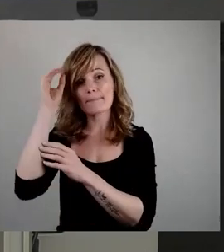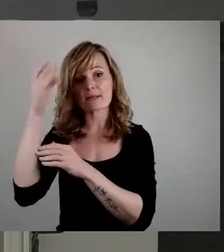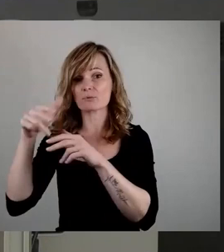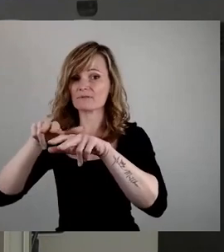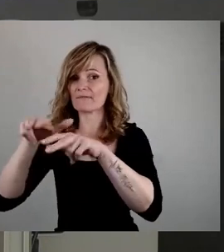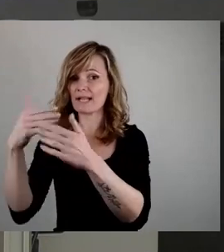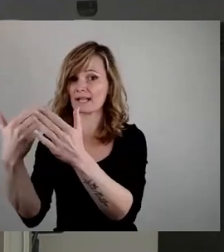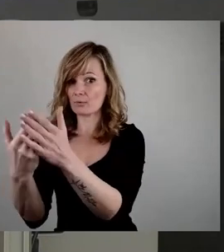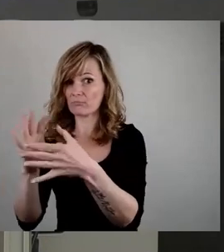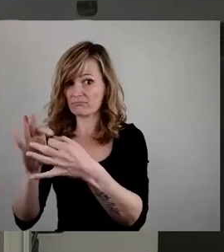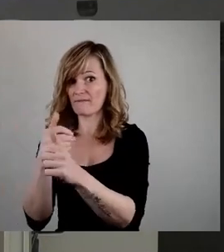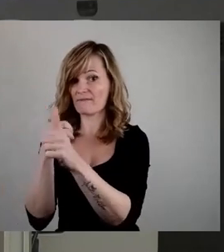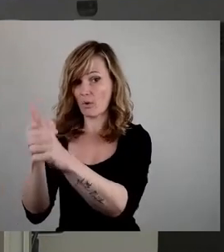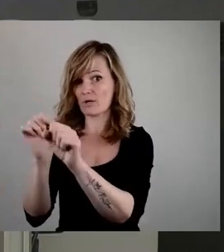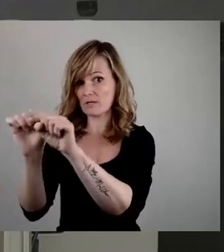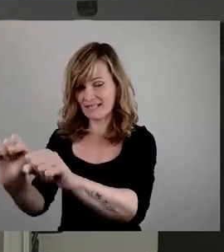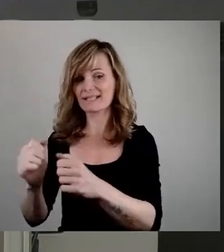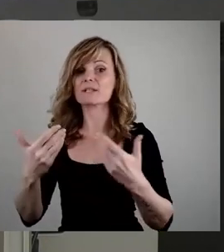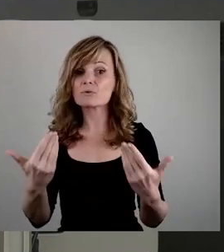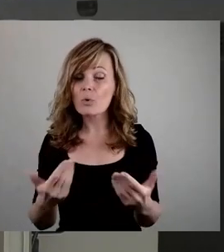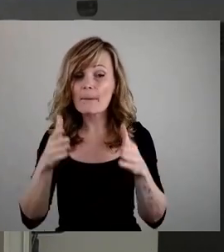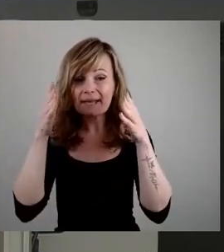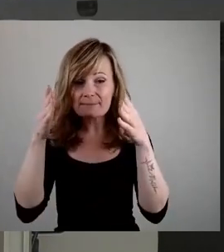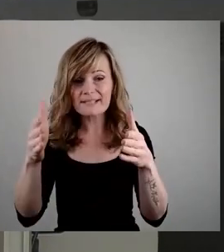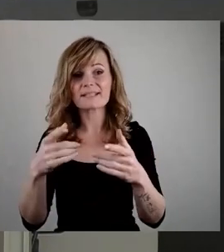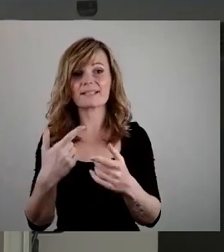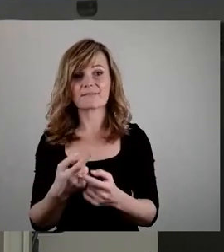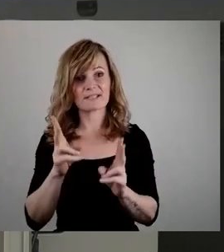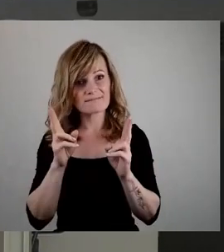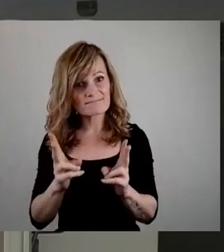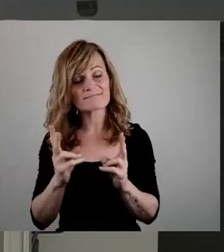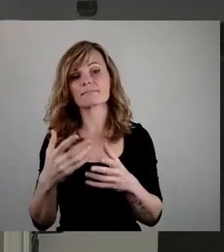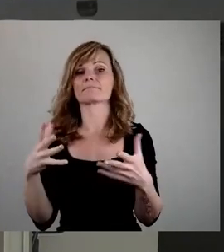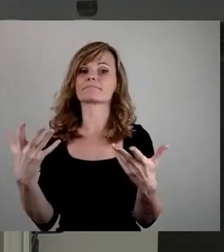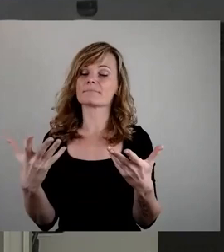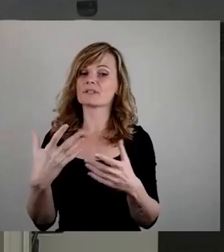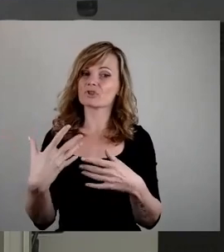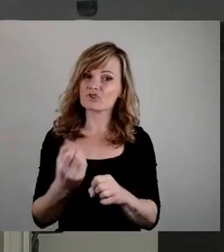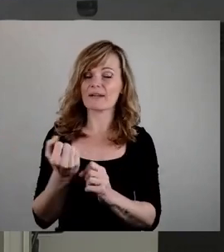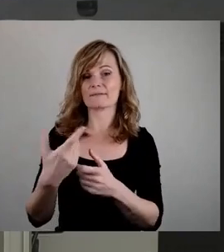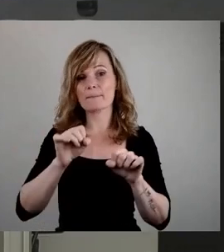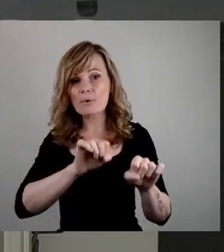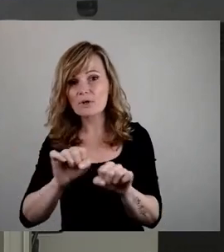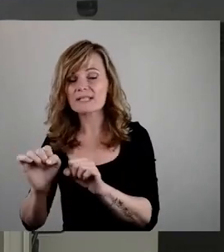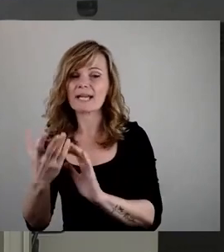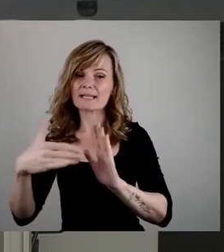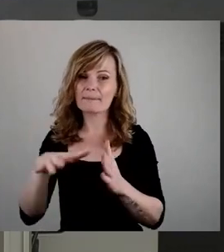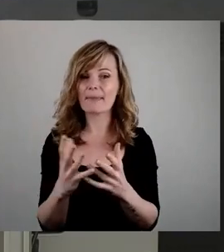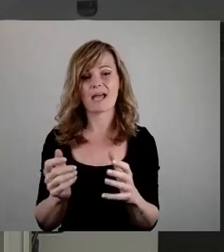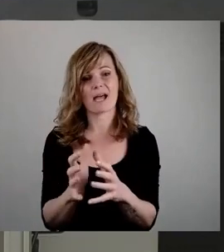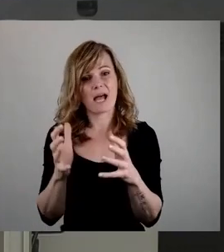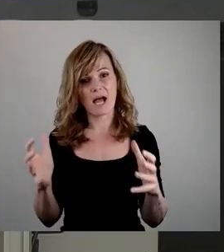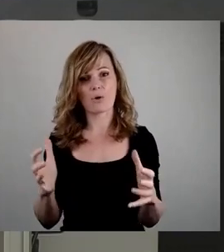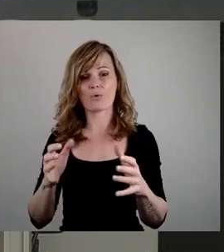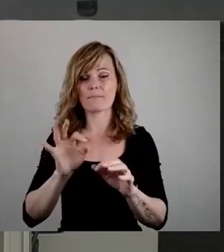wurde, gehalten werden, nämlich, dass perspektivisch tatsächlich Kapazitäten geschaffen und genutzt werden, um mehr Raum in Schule zur Verfügung